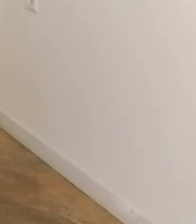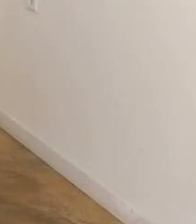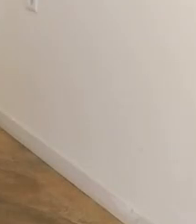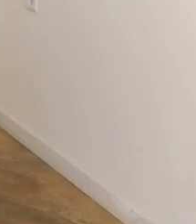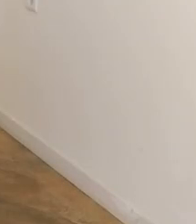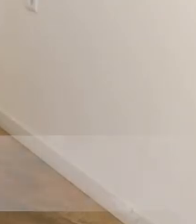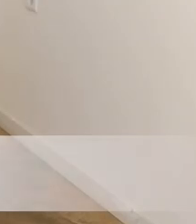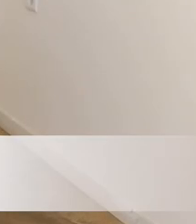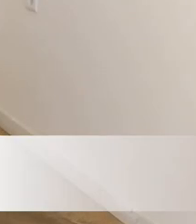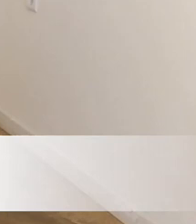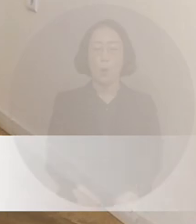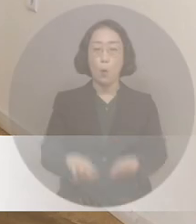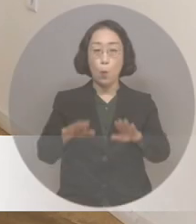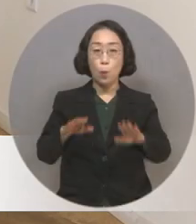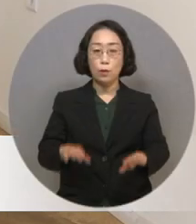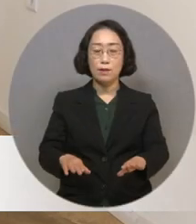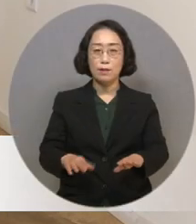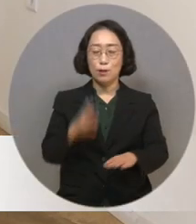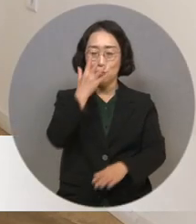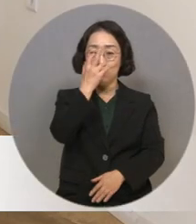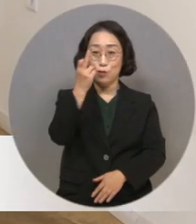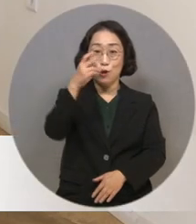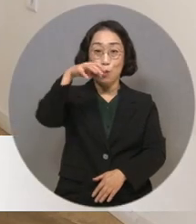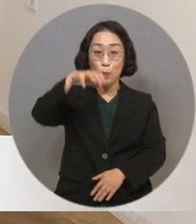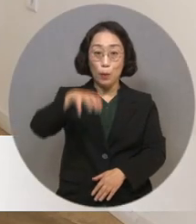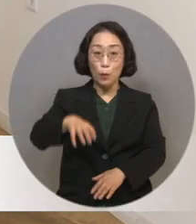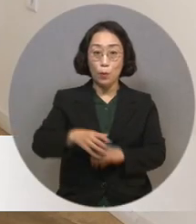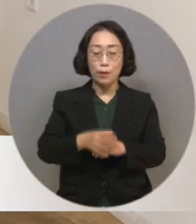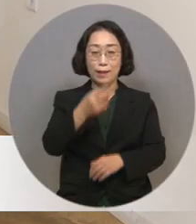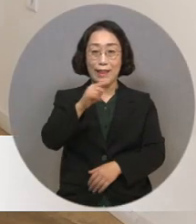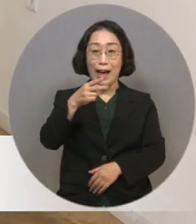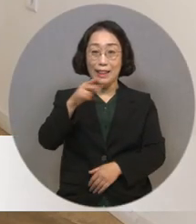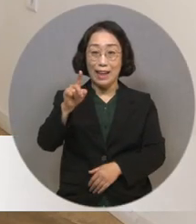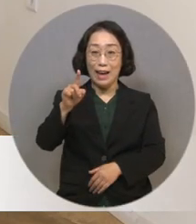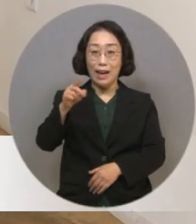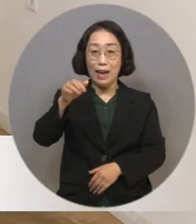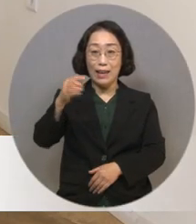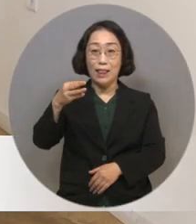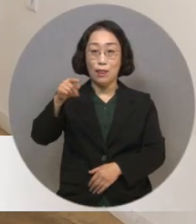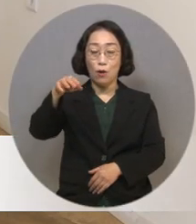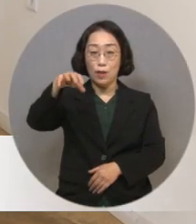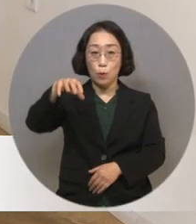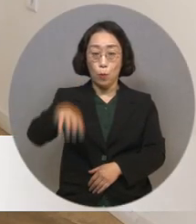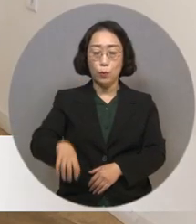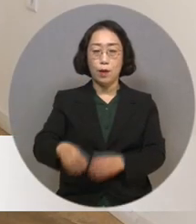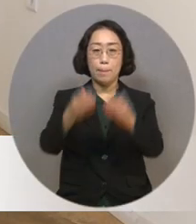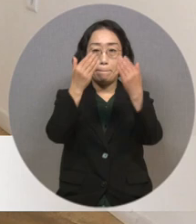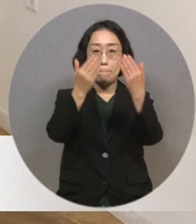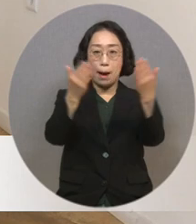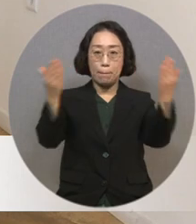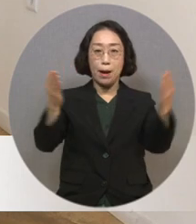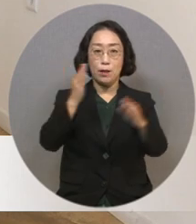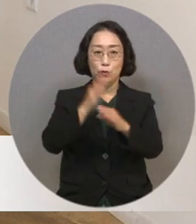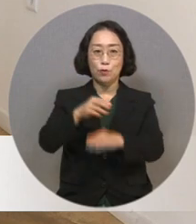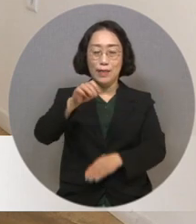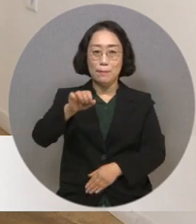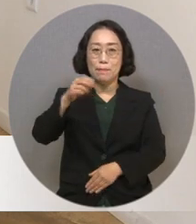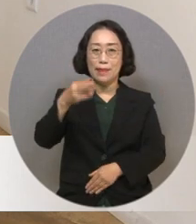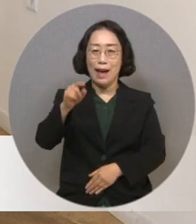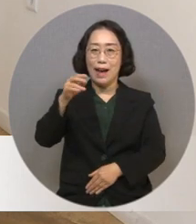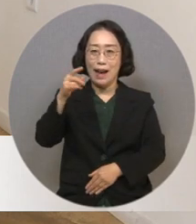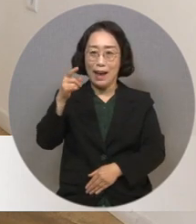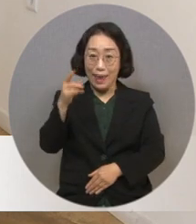오늘은 순천에 있는 다다 갤러리에 좋은 작품을 전시하고 있는 김다혜 작가를